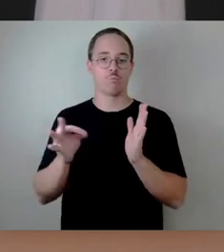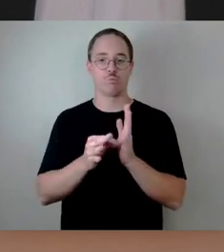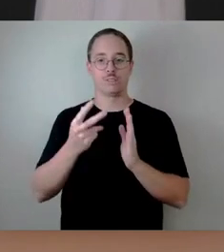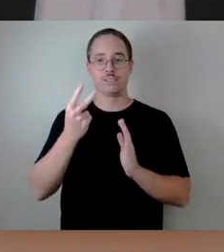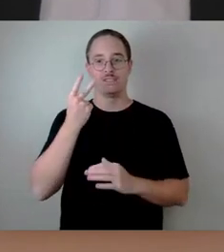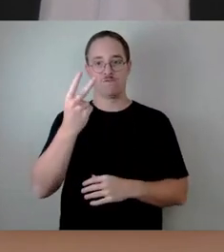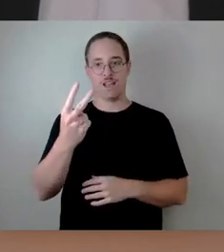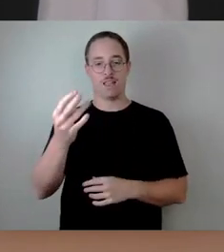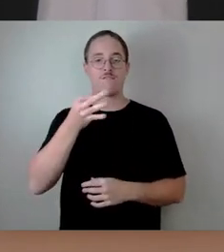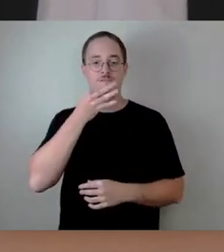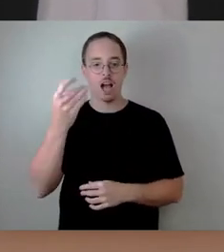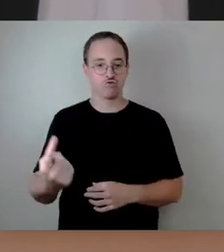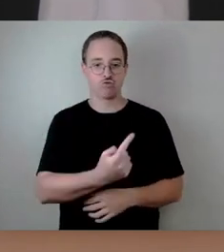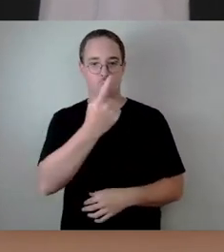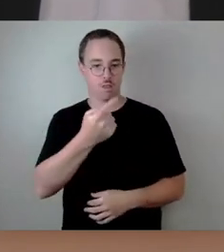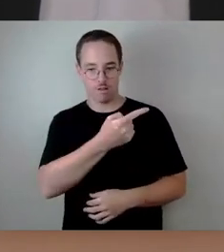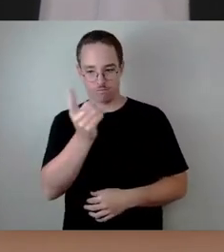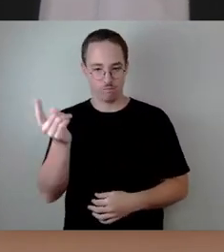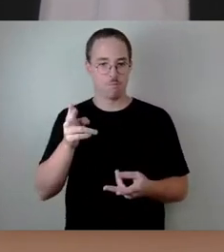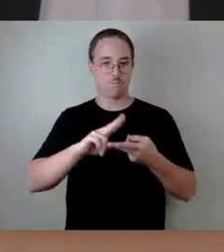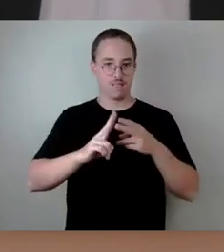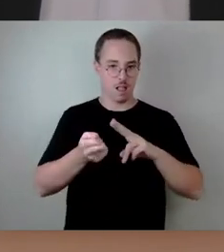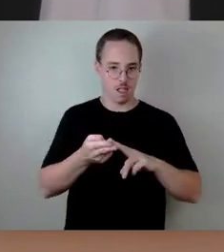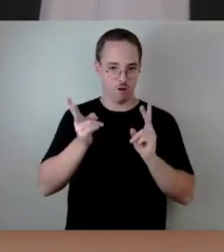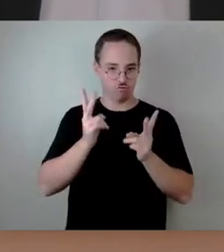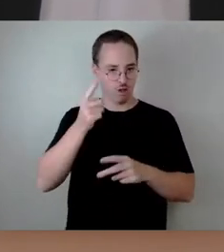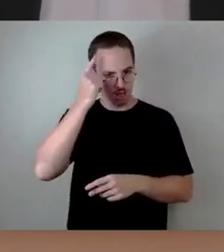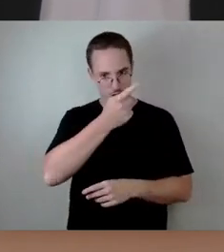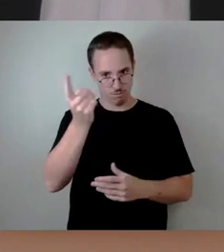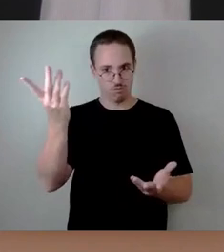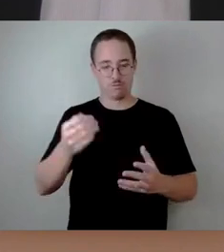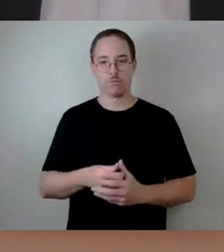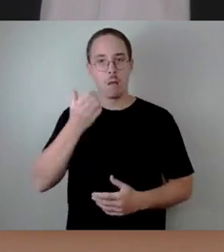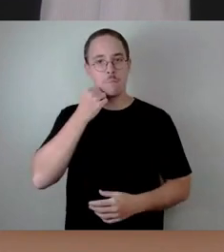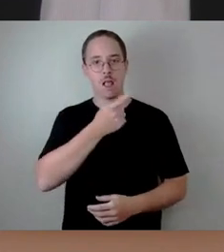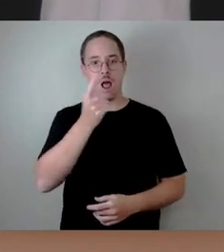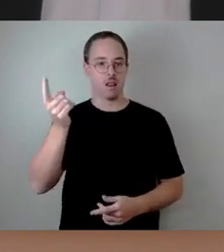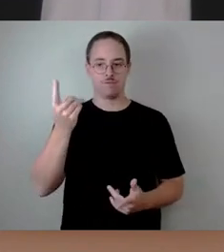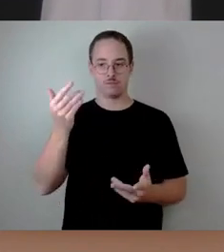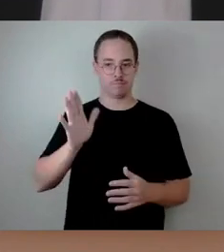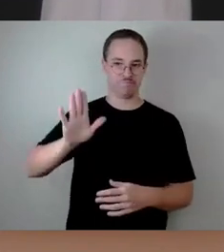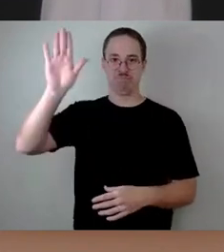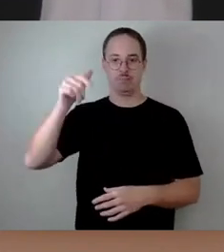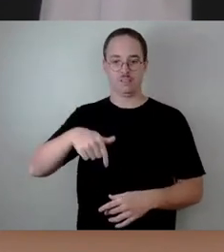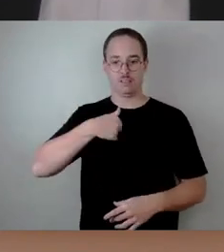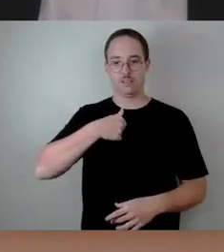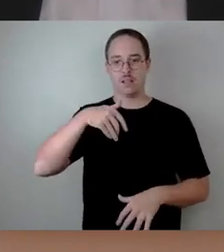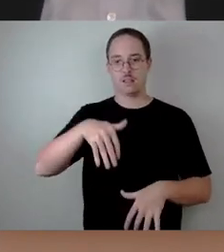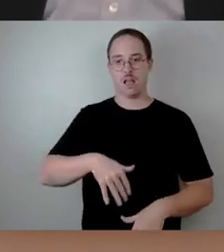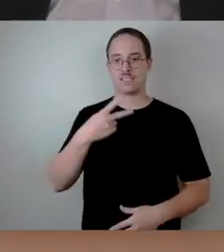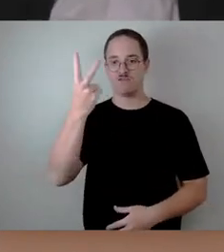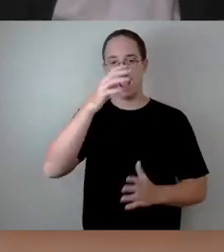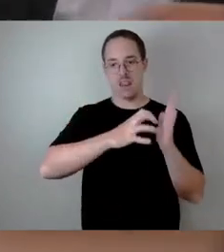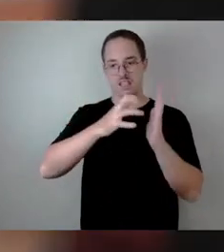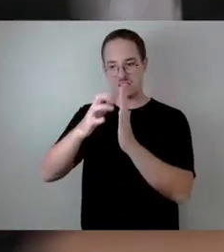am Stadtrat ist. Sie müssten jetzt dann immer signalisieren, ich habe natürlich jetzt zwei Listen, wer jetzt der